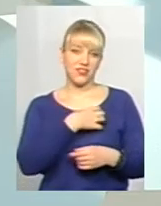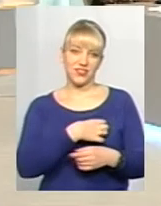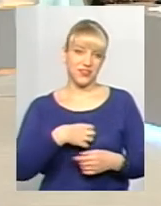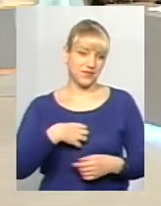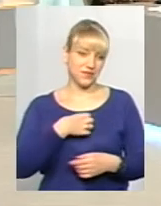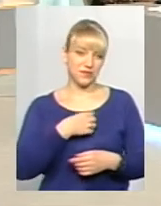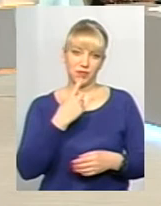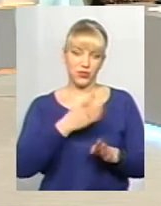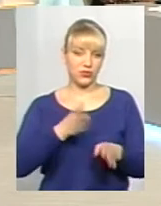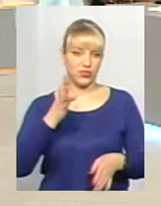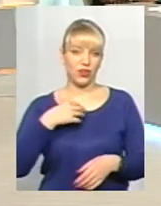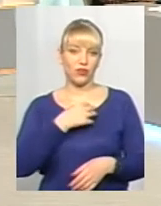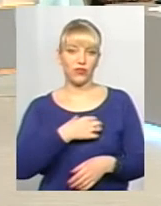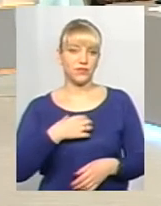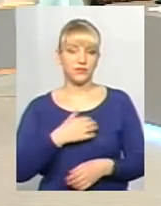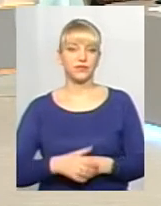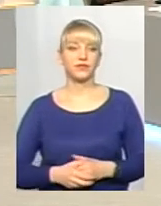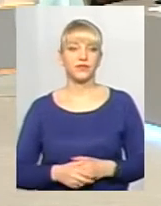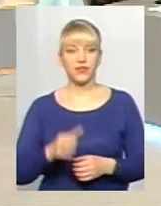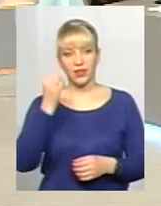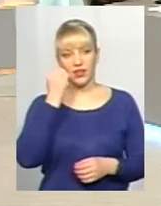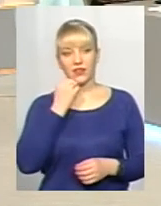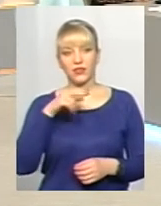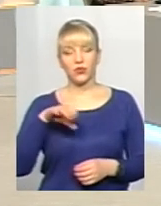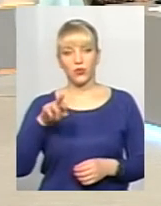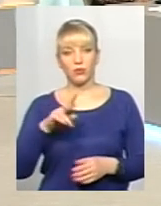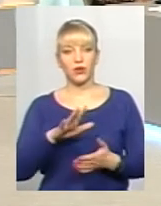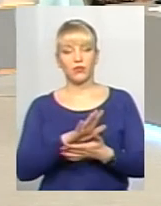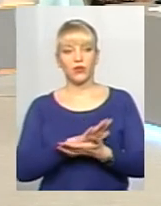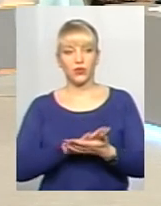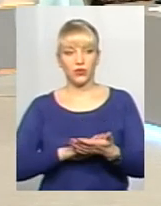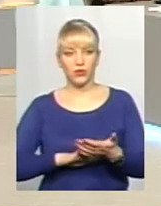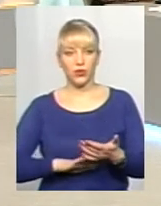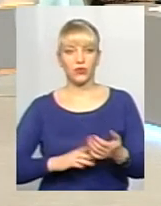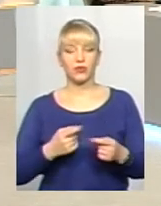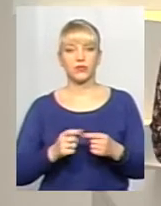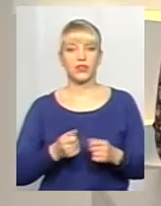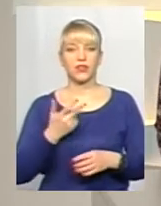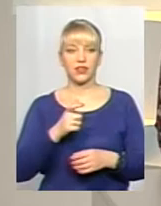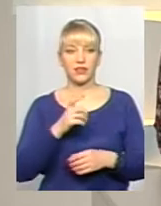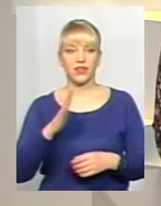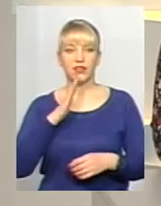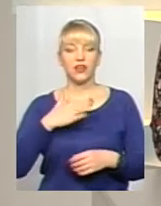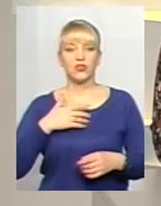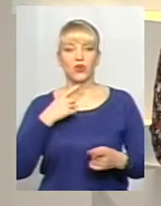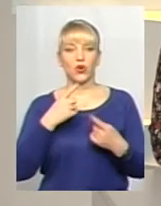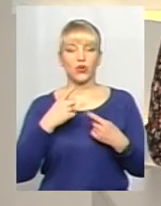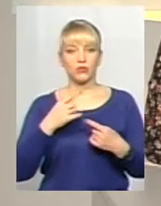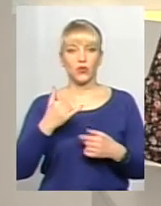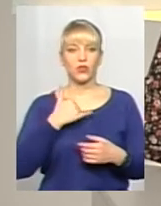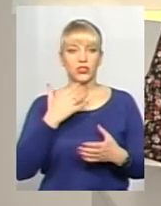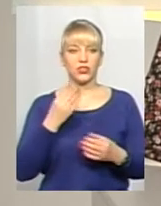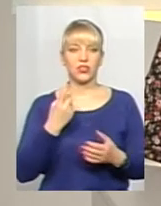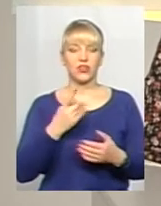В першу чергу? Так. Дякую, пані Люба. Ми продовжимо за декілька хвилин нашу розмову. А зараз в нас є